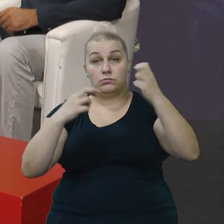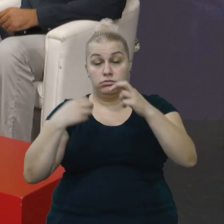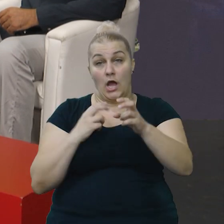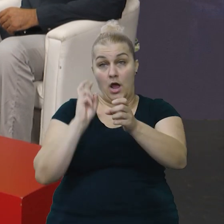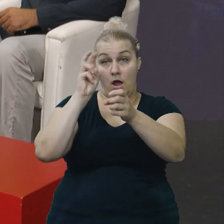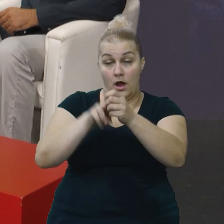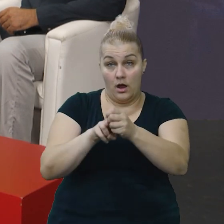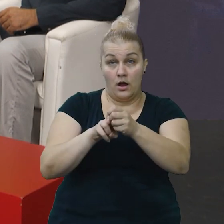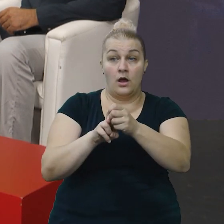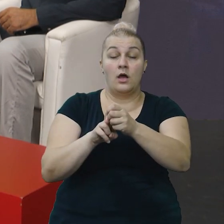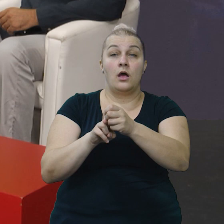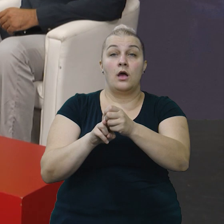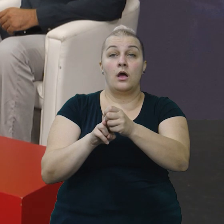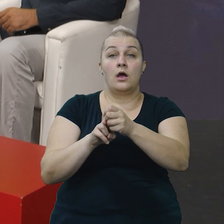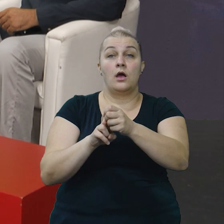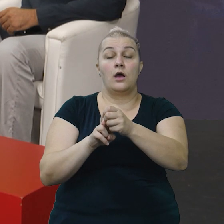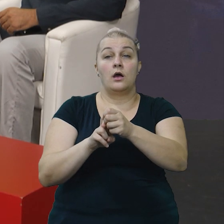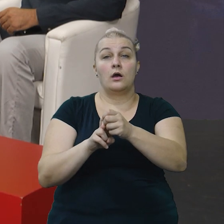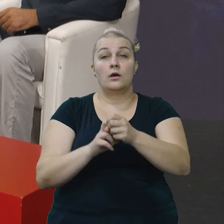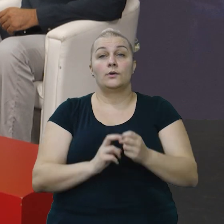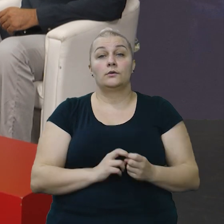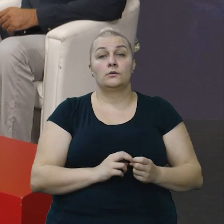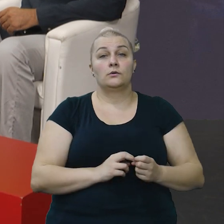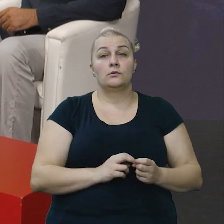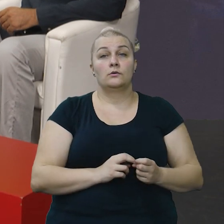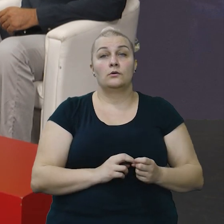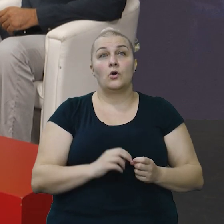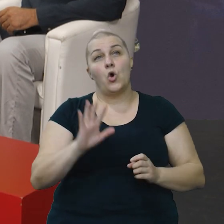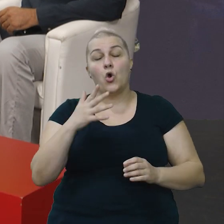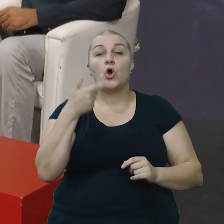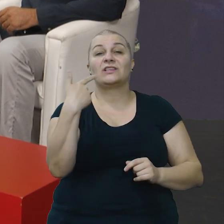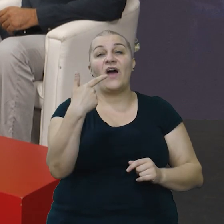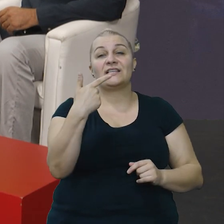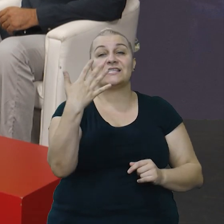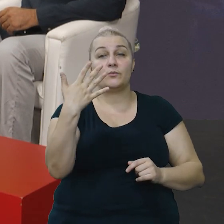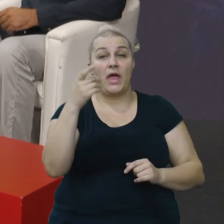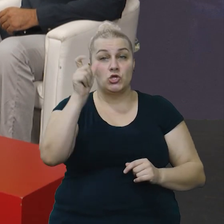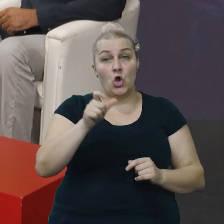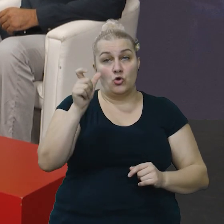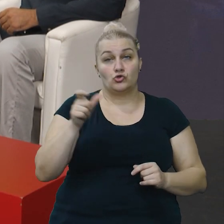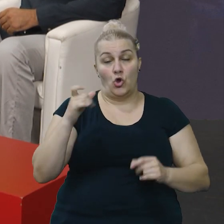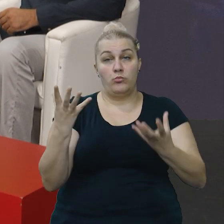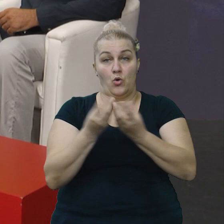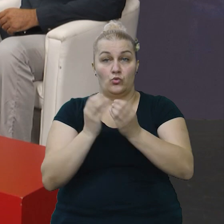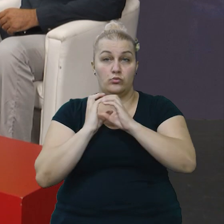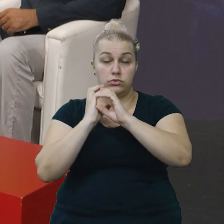njegovom mjestu i išao na... Koliko ljudi je išlo? Išlo je oko 25 ljudi.